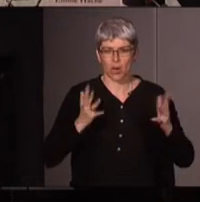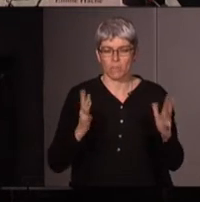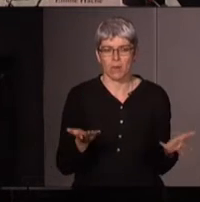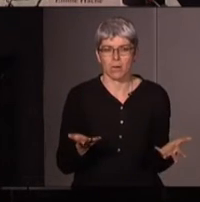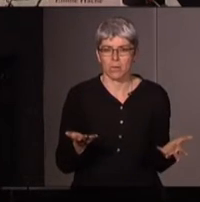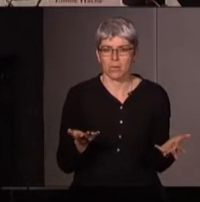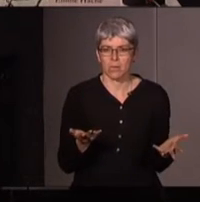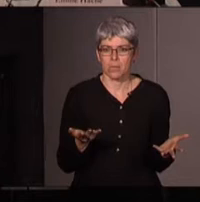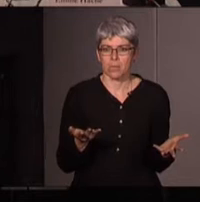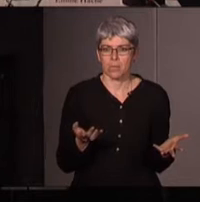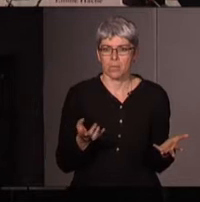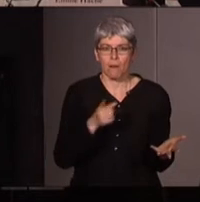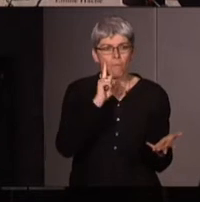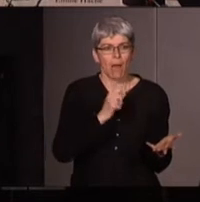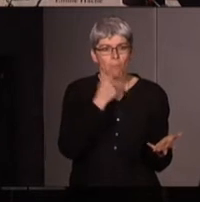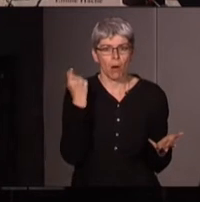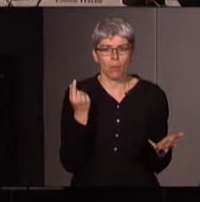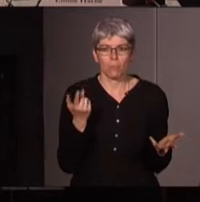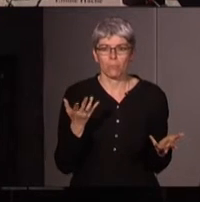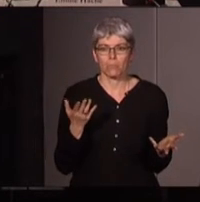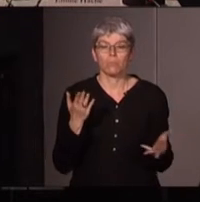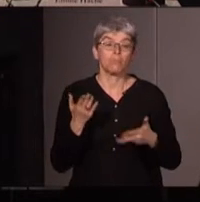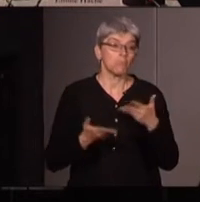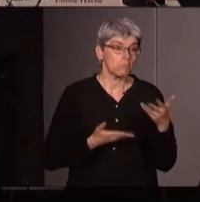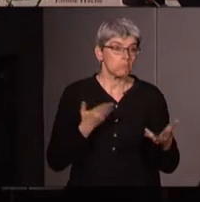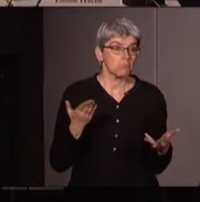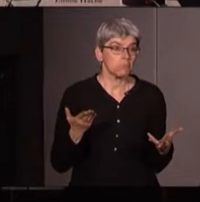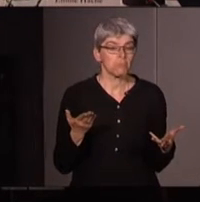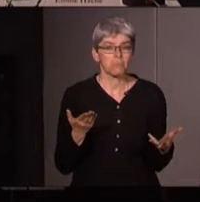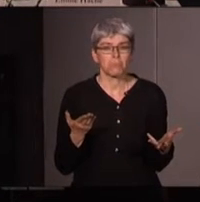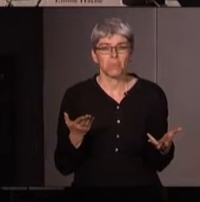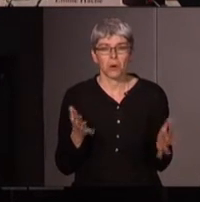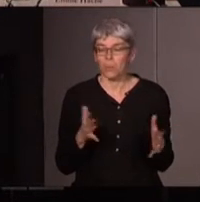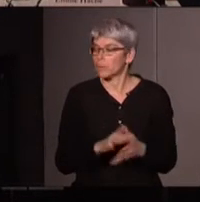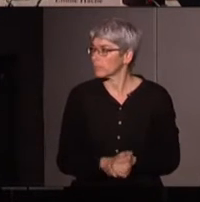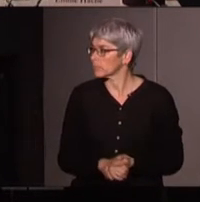et est-ce que en termes d'empowerment puissent agir des femmes